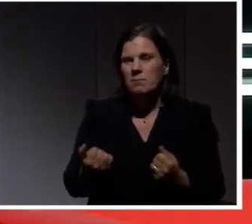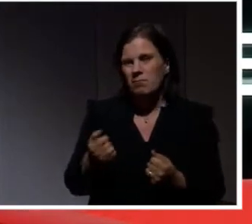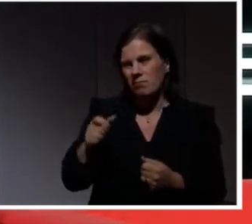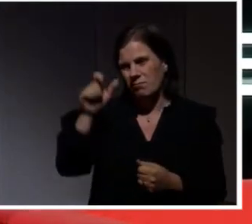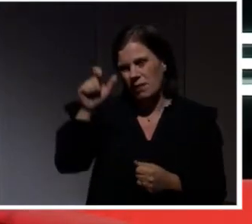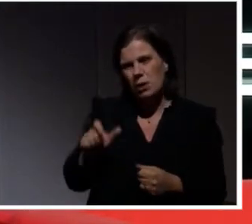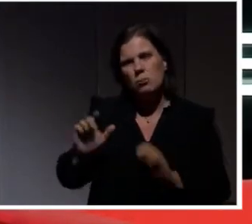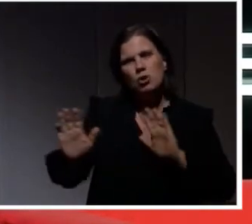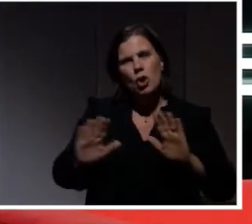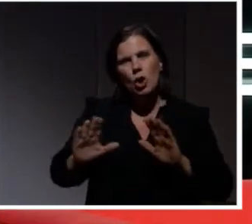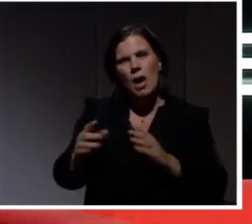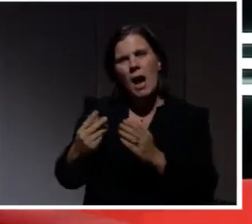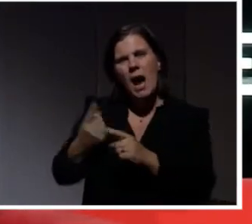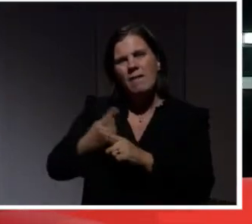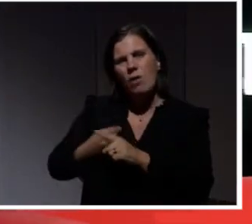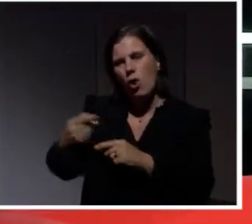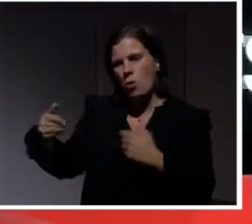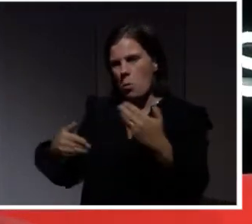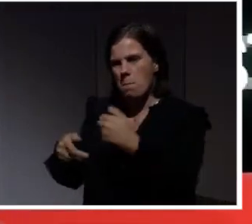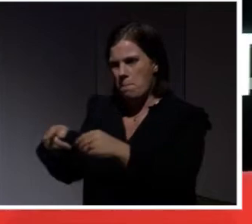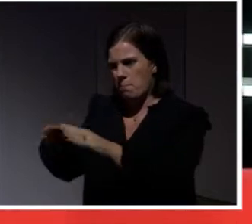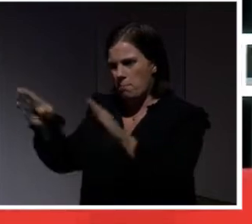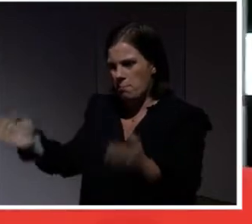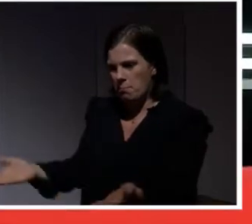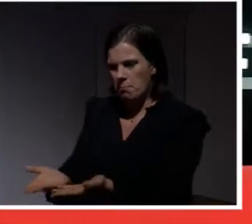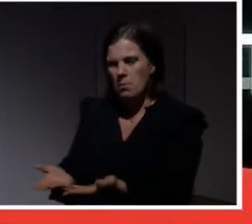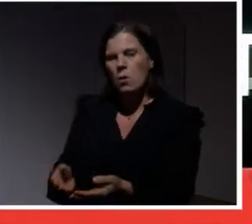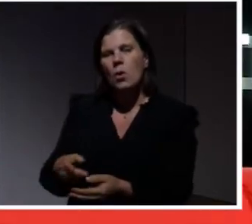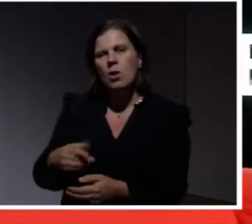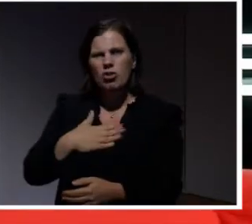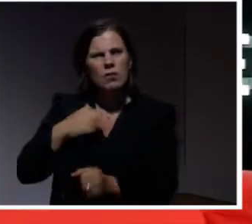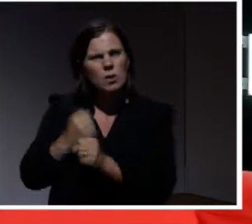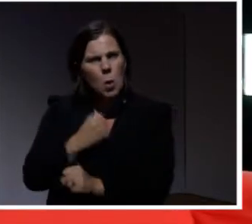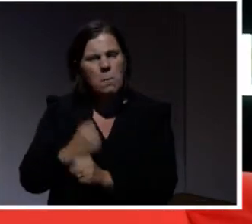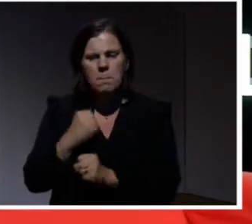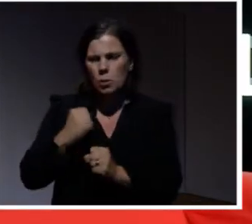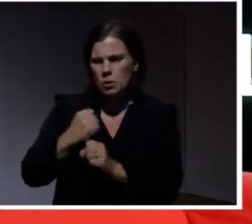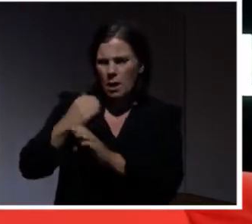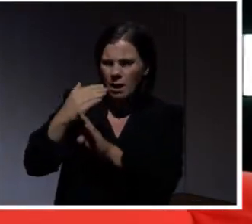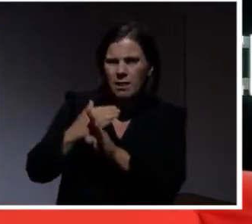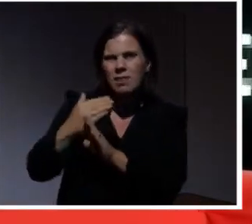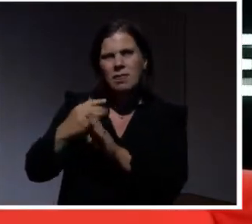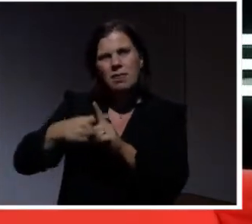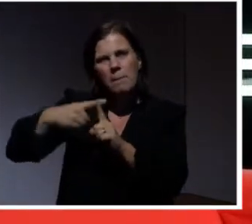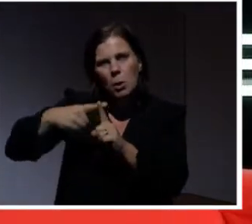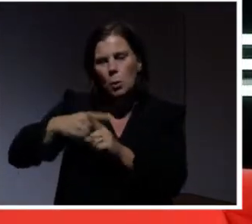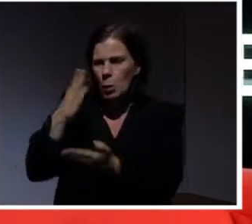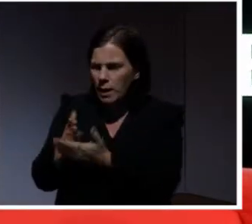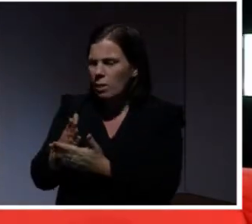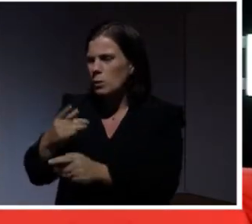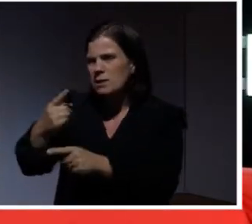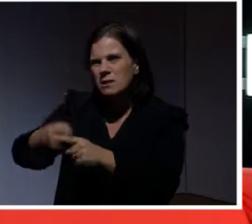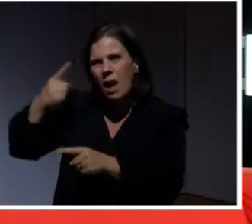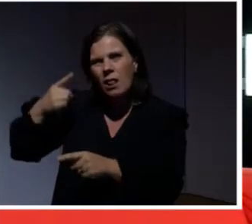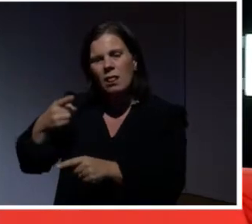om akvarierna som tyckte att det här var ganska jobbigt. För man måste ha rätt temperatur och rätt saltmängd och vad det nu var. han satte i en